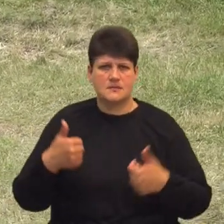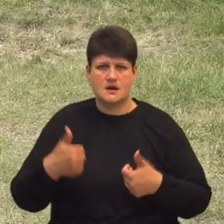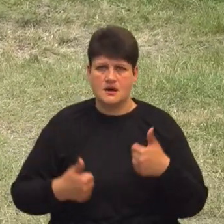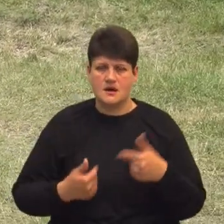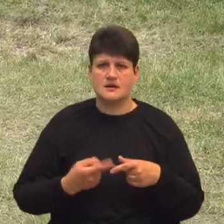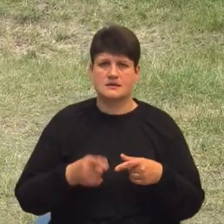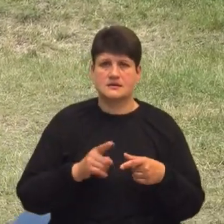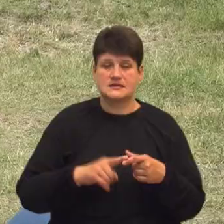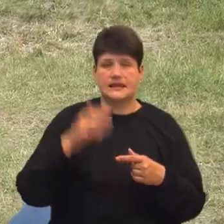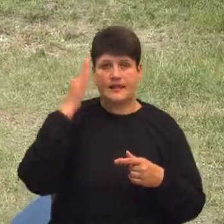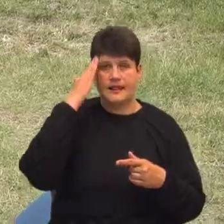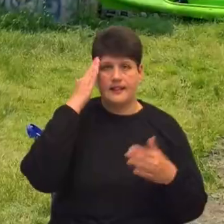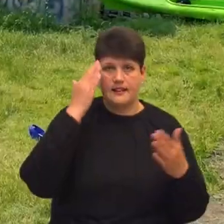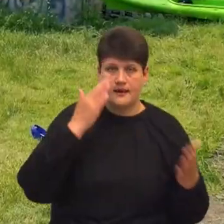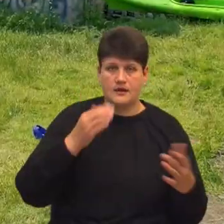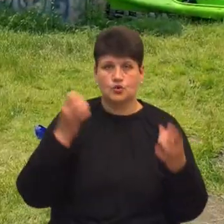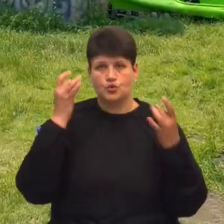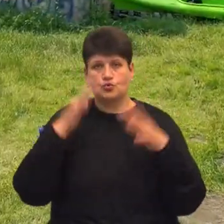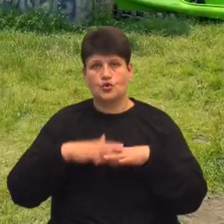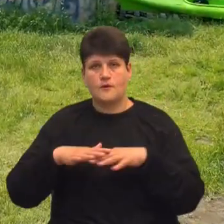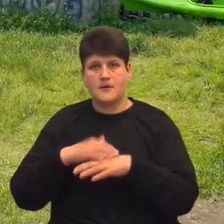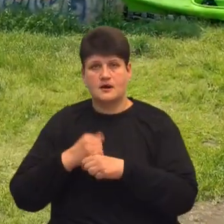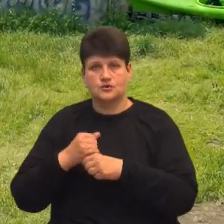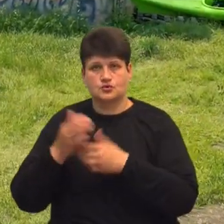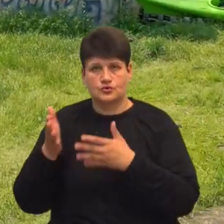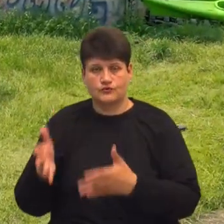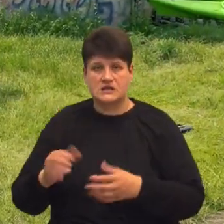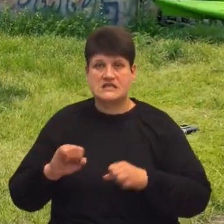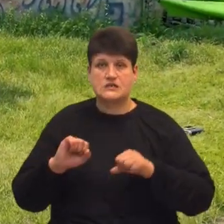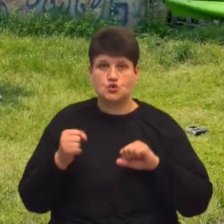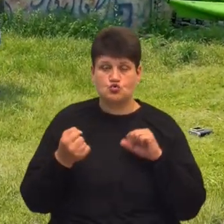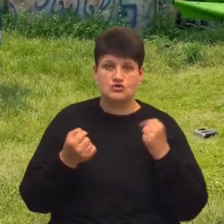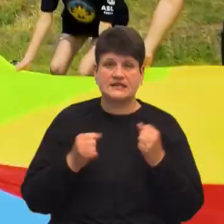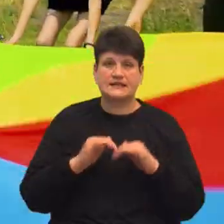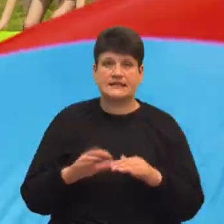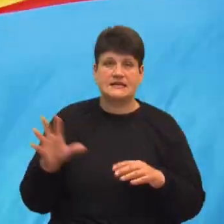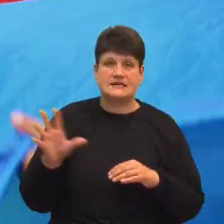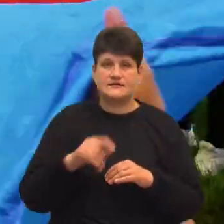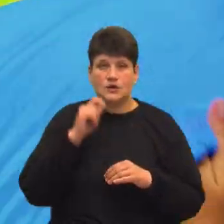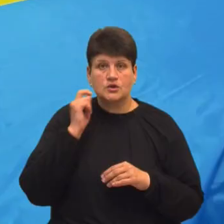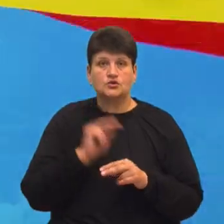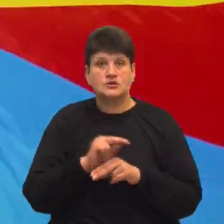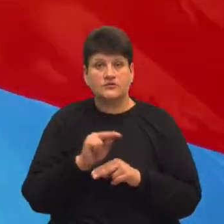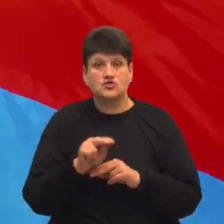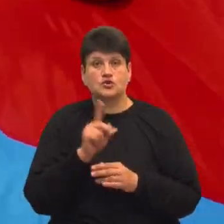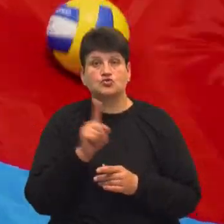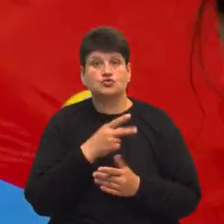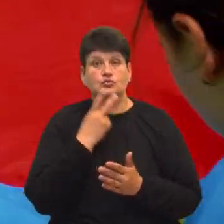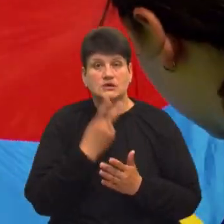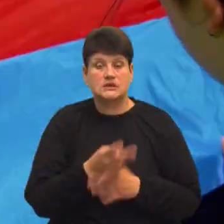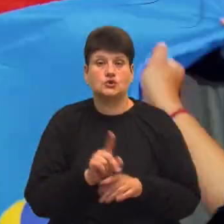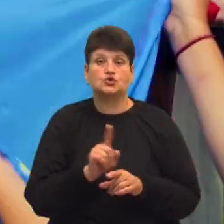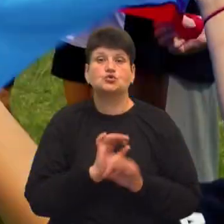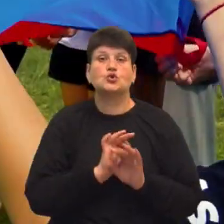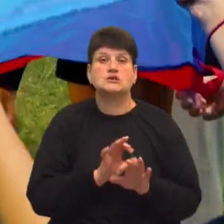мають талант, культурно-масова робота. Ці лімети – це дружити дітей зі всієї України, щось навчити, щось показати, щось розказати.